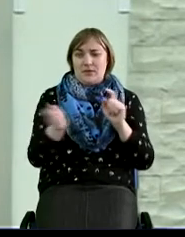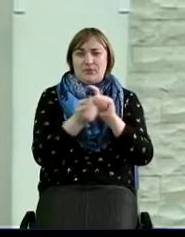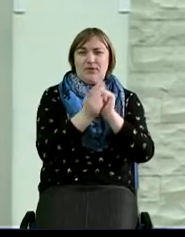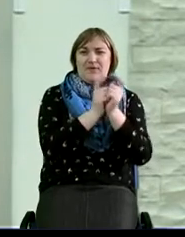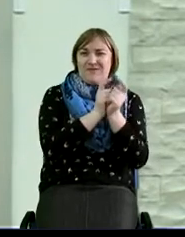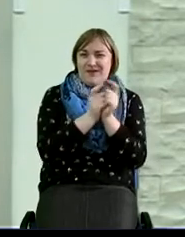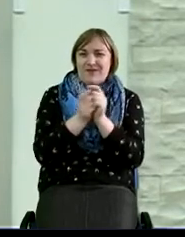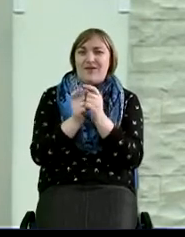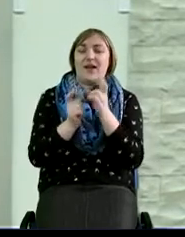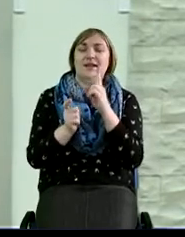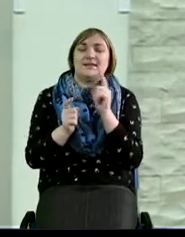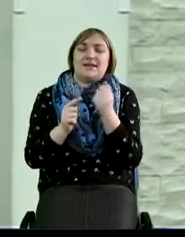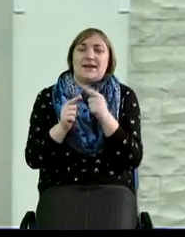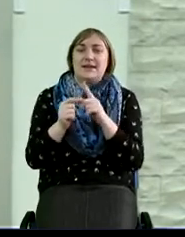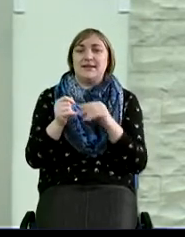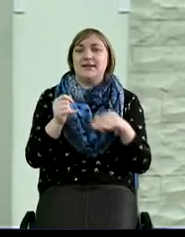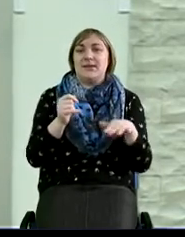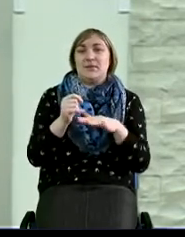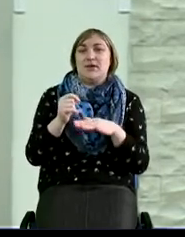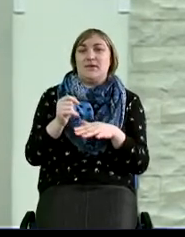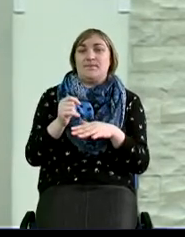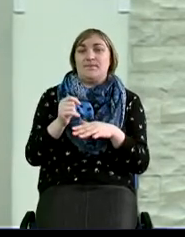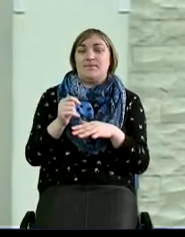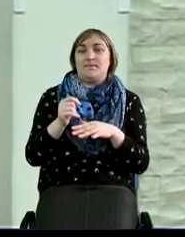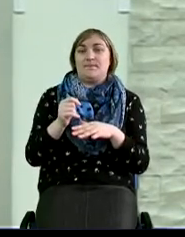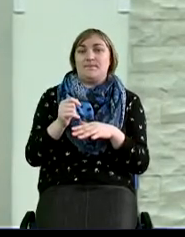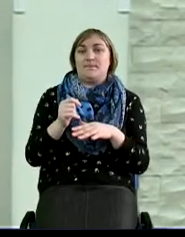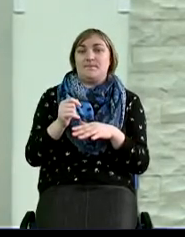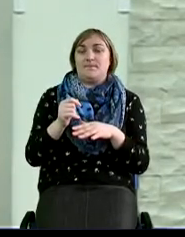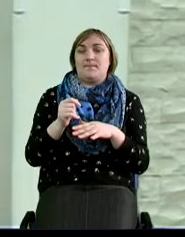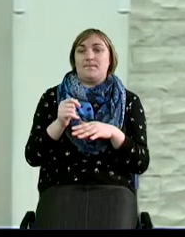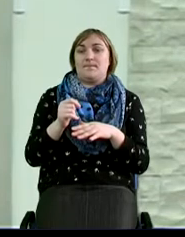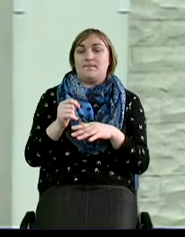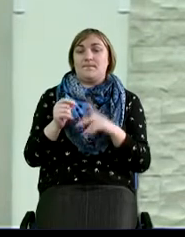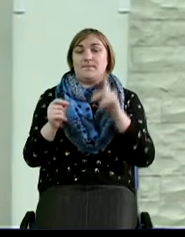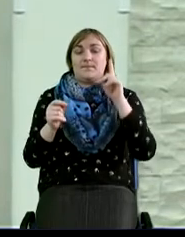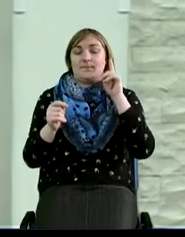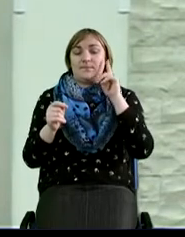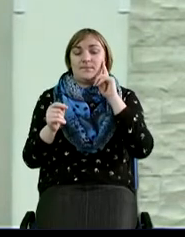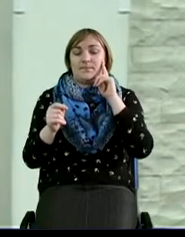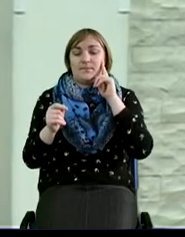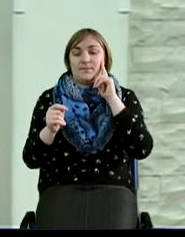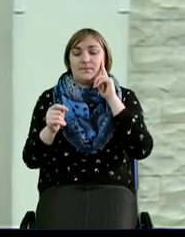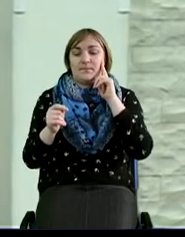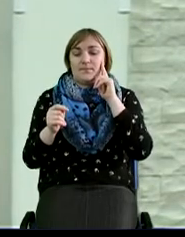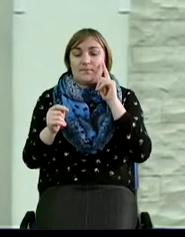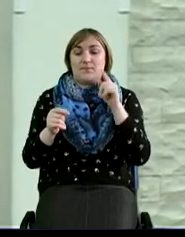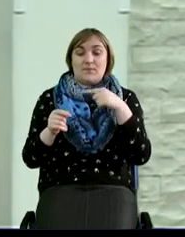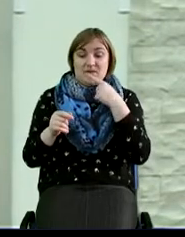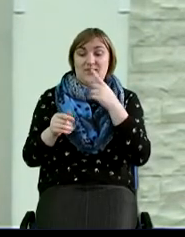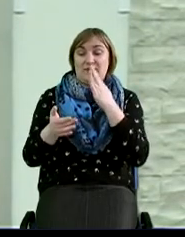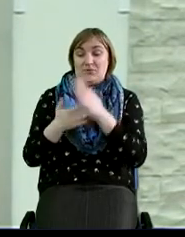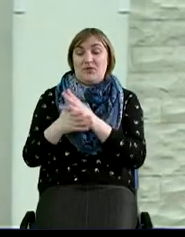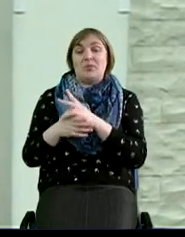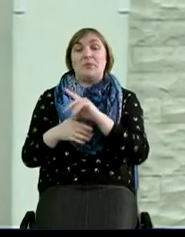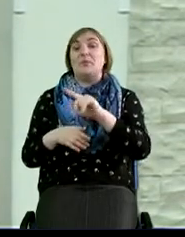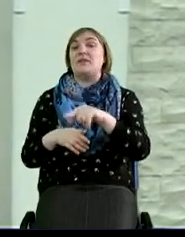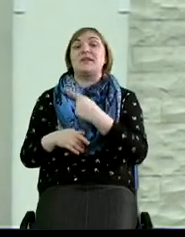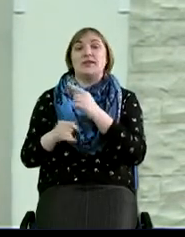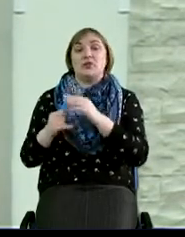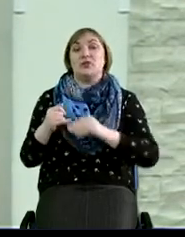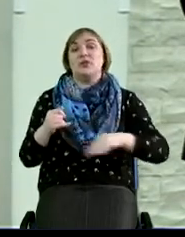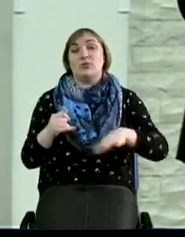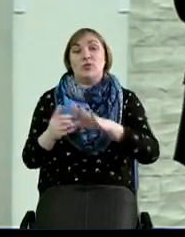эти земли. И они говорят, чтобы они, амонитяне, имеют претензию относительно этой земли. В